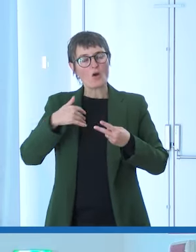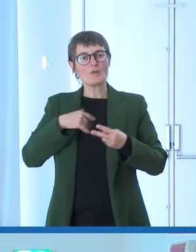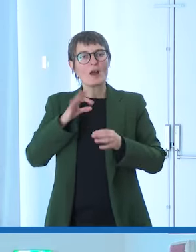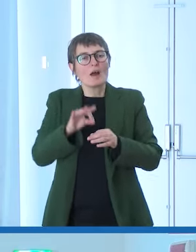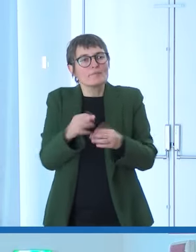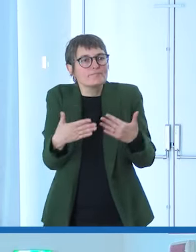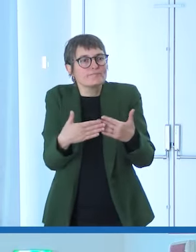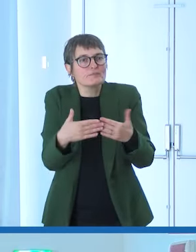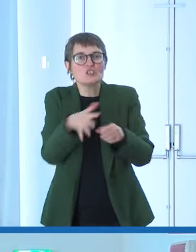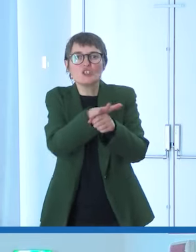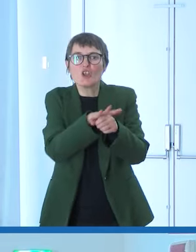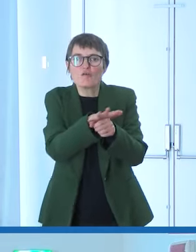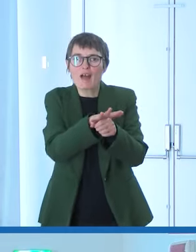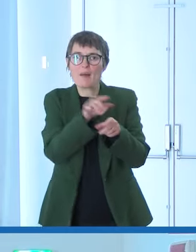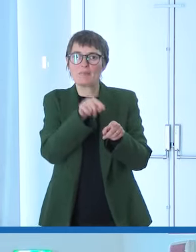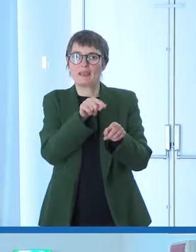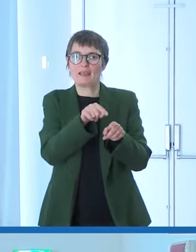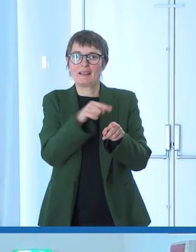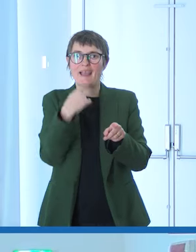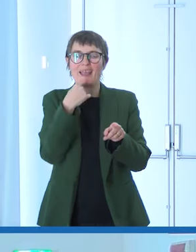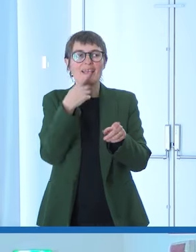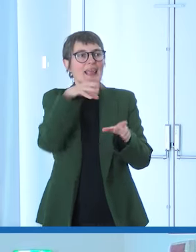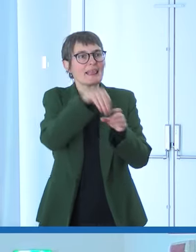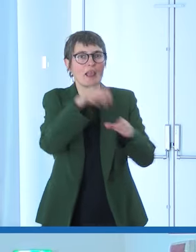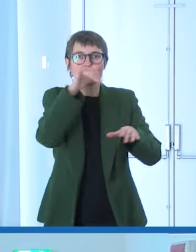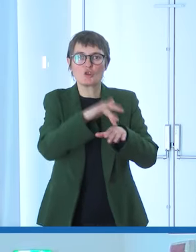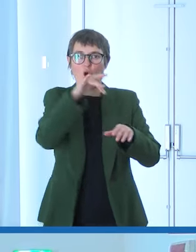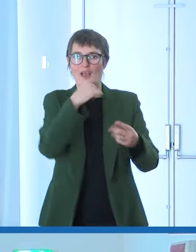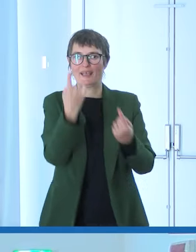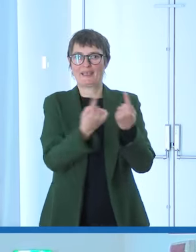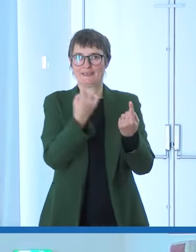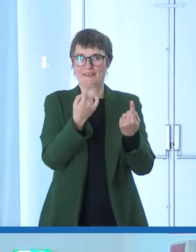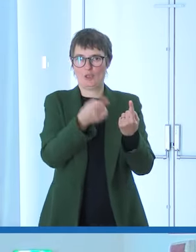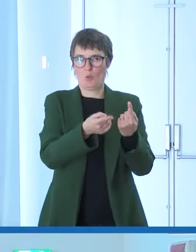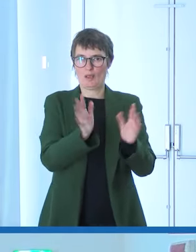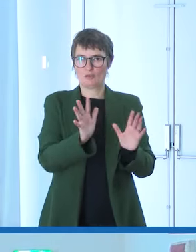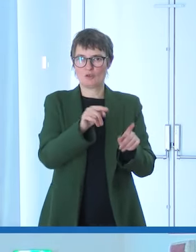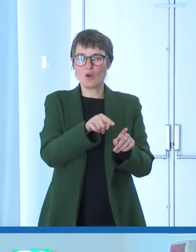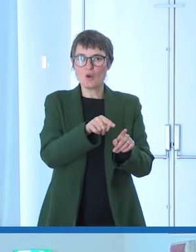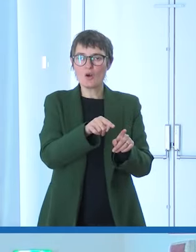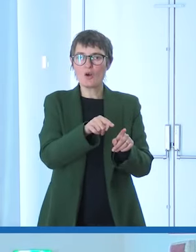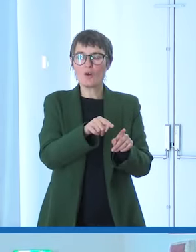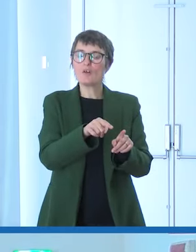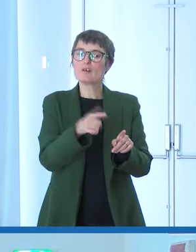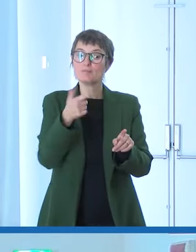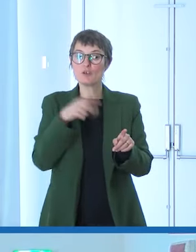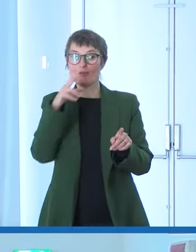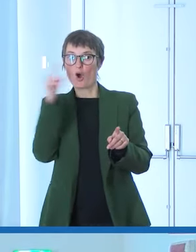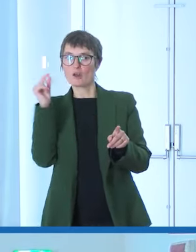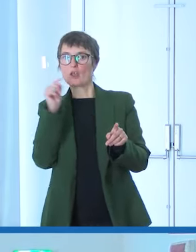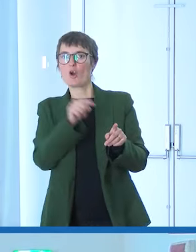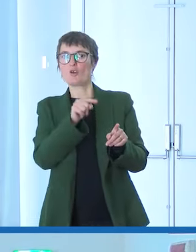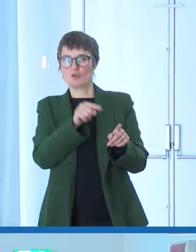è la prima agenzia sociale che ci aiuta nell'accettazione e nel riconoscimento di queste potenzialità.